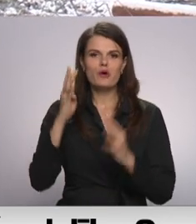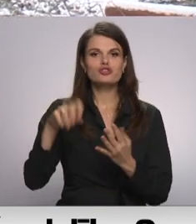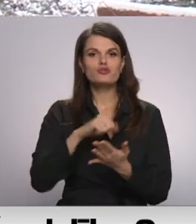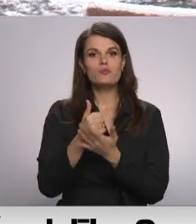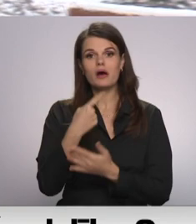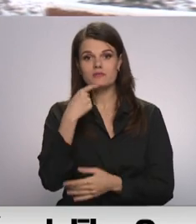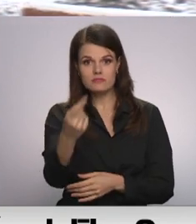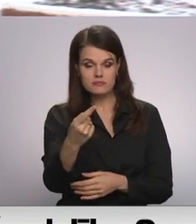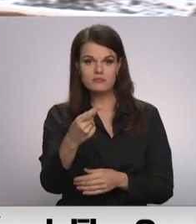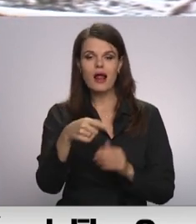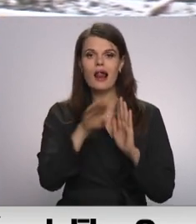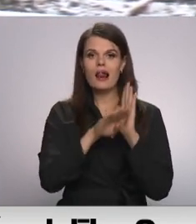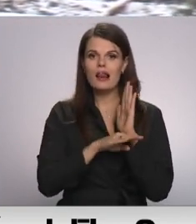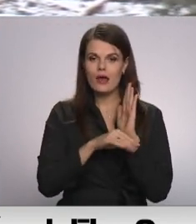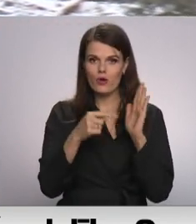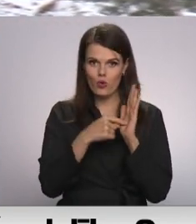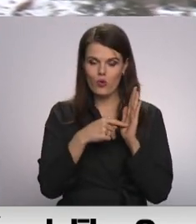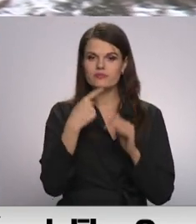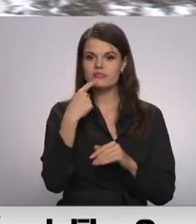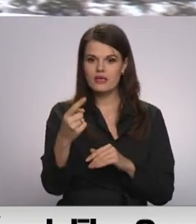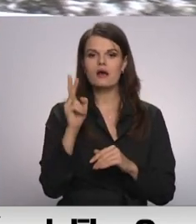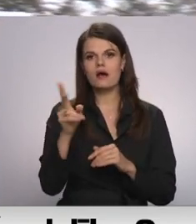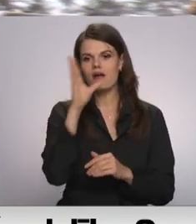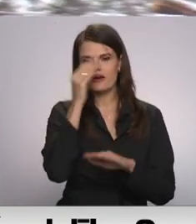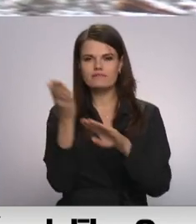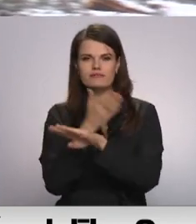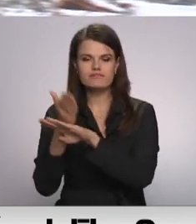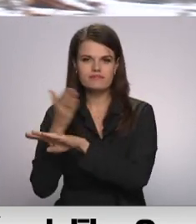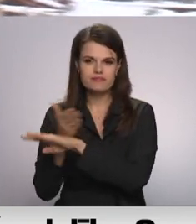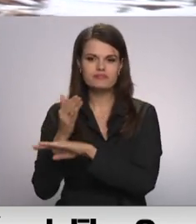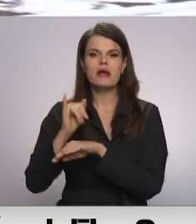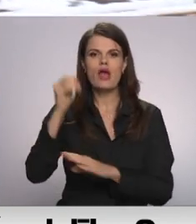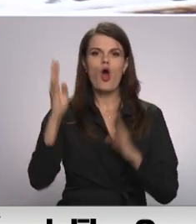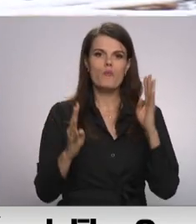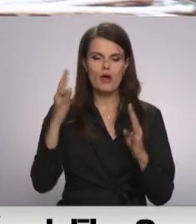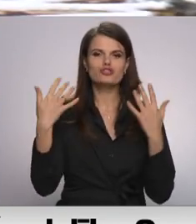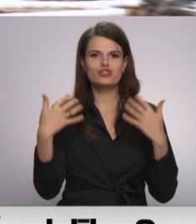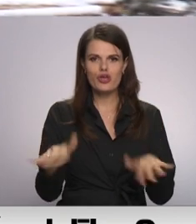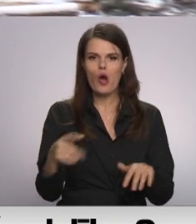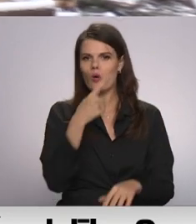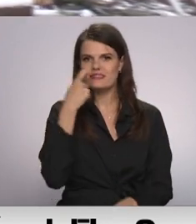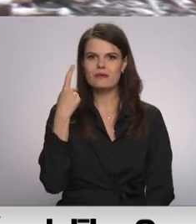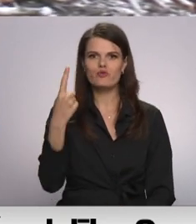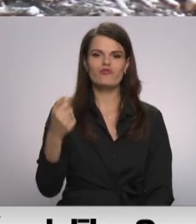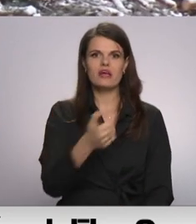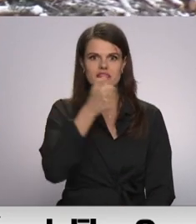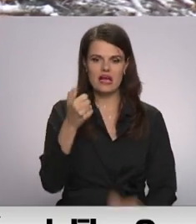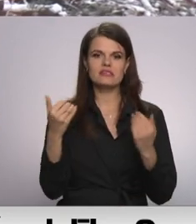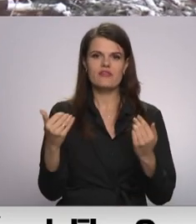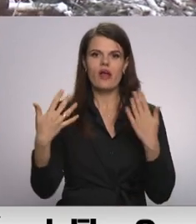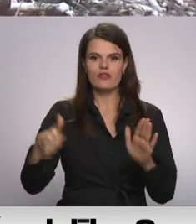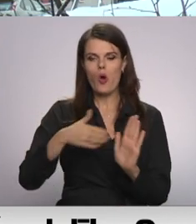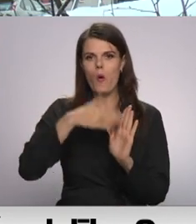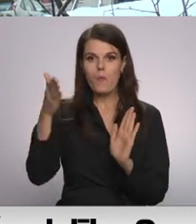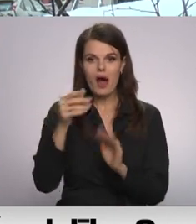parads, ka kālcirte priežmežam iespējam, ja meža sasniedz 101 gadu vecumu, kas šajā gadījumā esot pat pārsniegts.